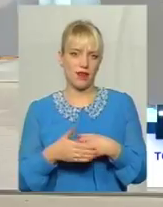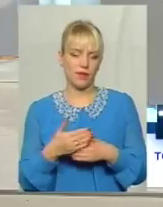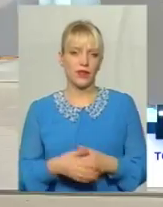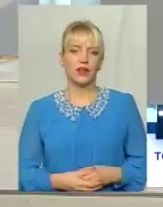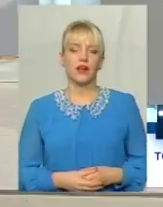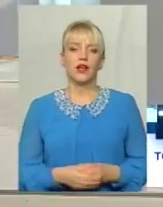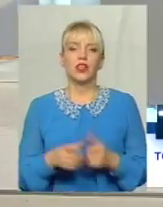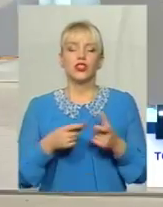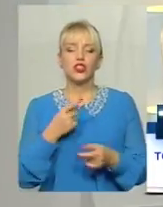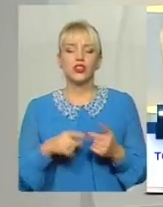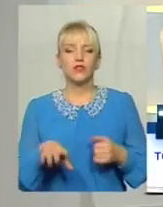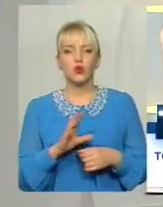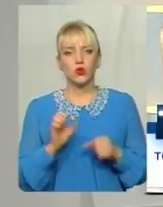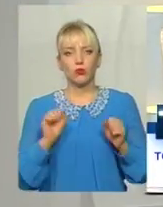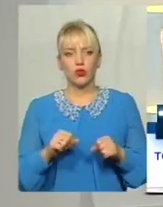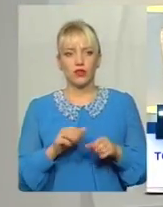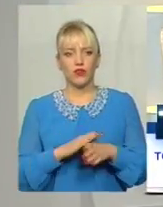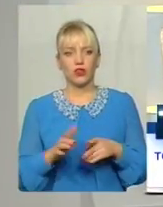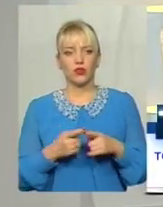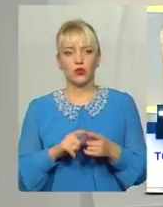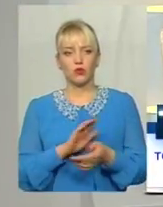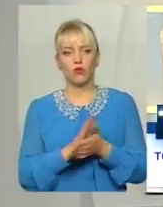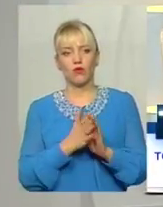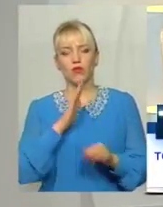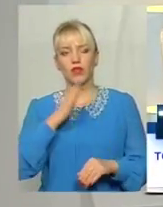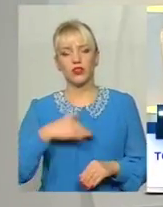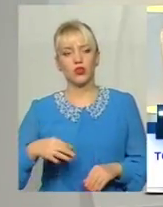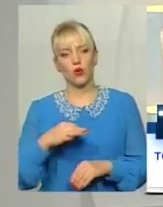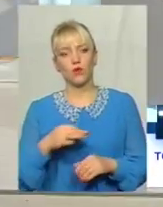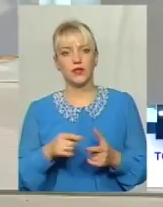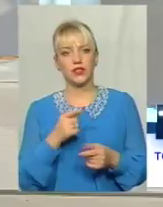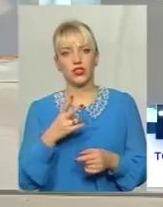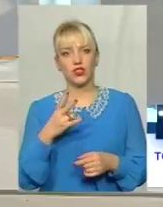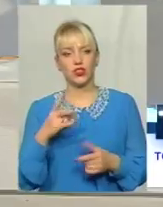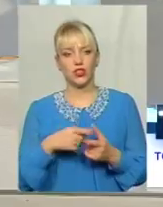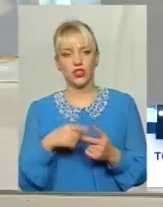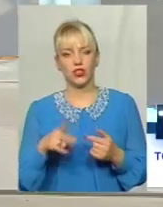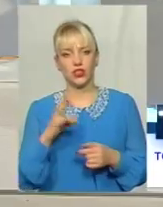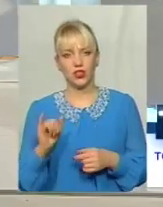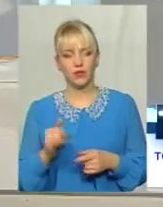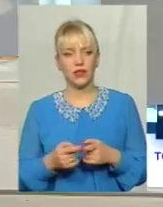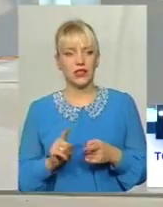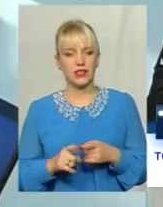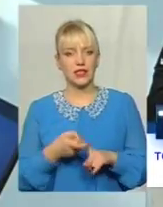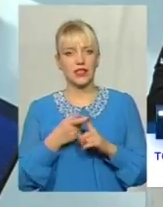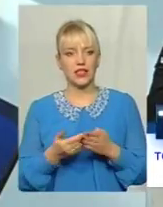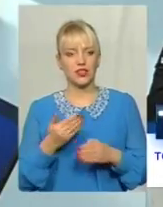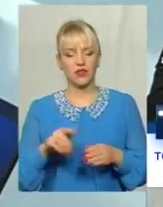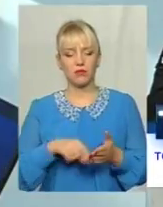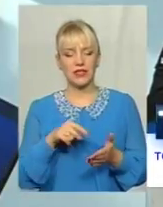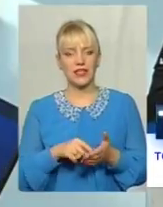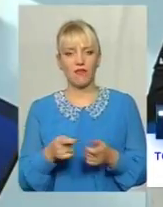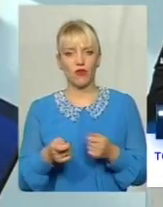чи всюди можливо виконати цю умову в нашій області, чи ні? На жаль, це залежить від органів місцевої влади